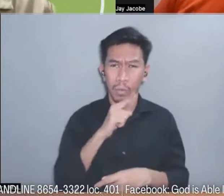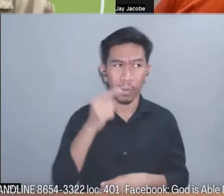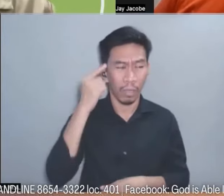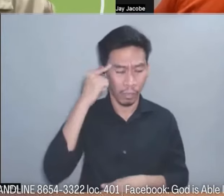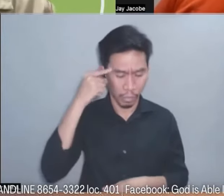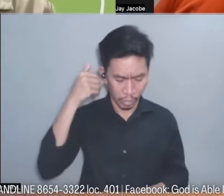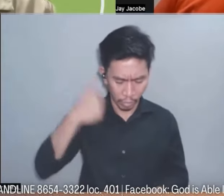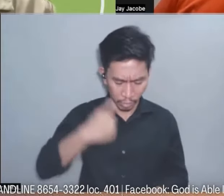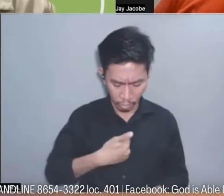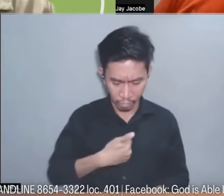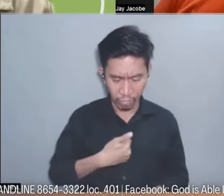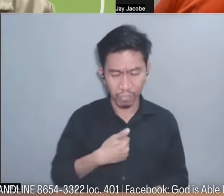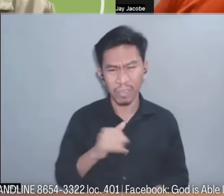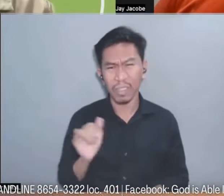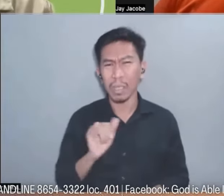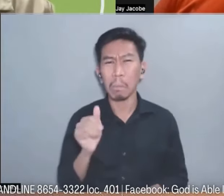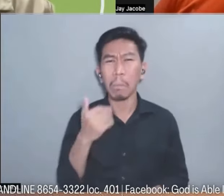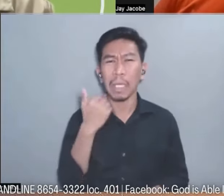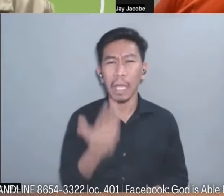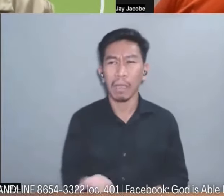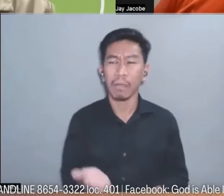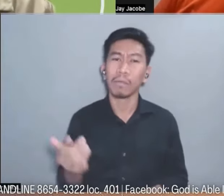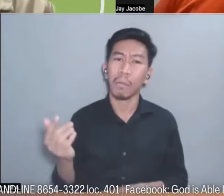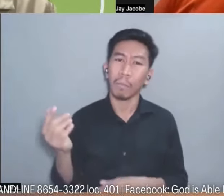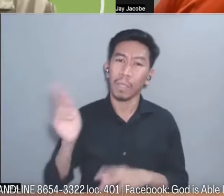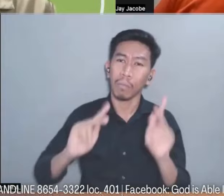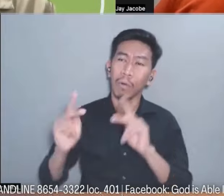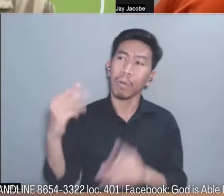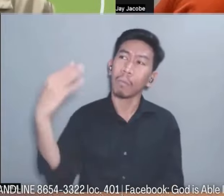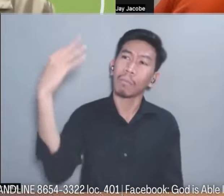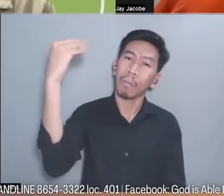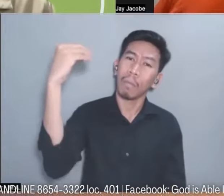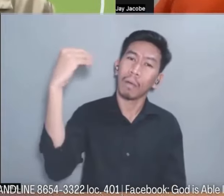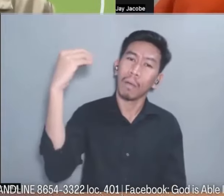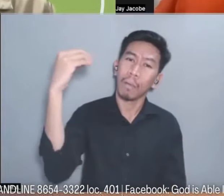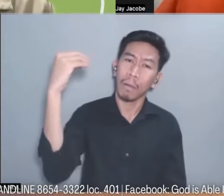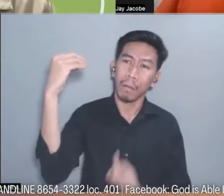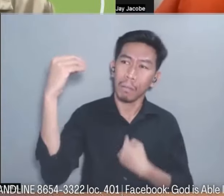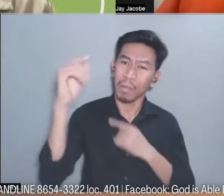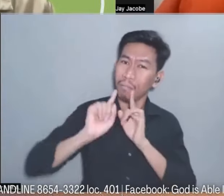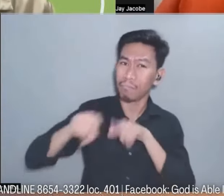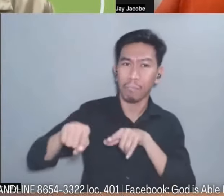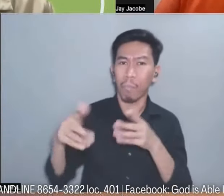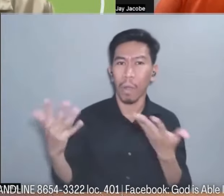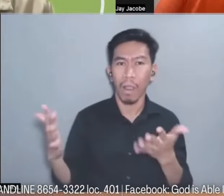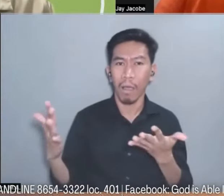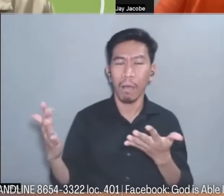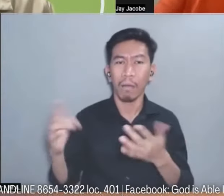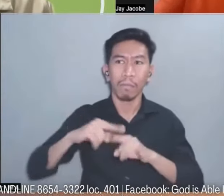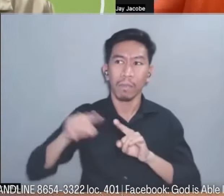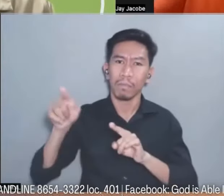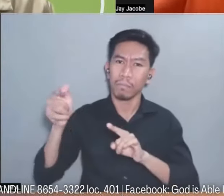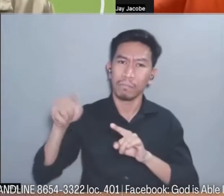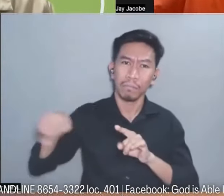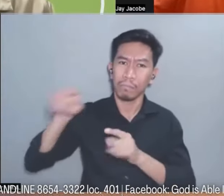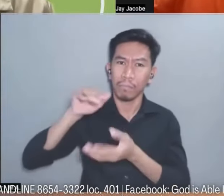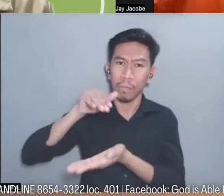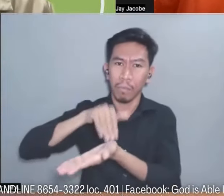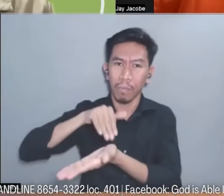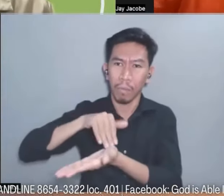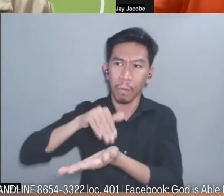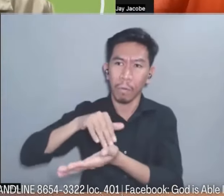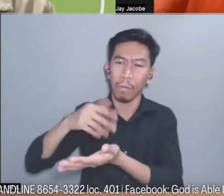nagsasalita kinakausap nila ako pero yung time na ako po ay tinitreat nila nararamdaman ko po yung katawang ko po ay nakokorap na